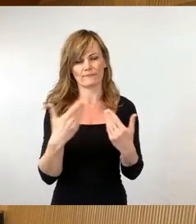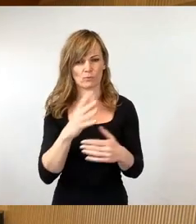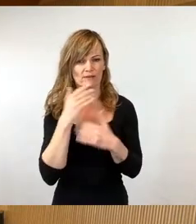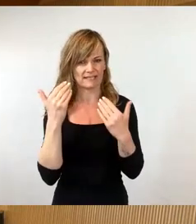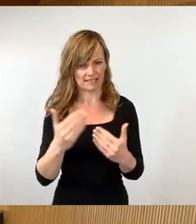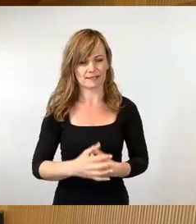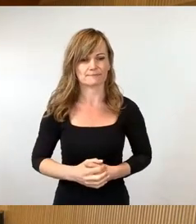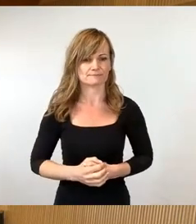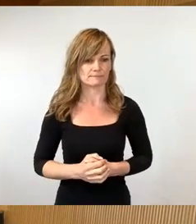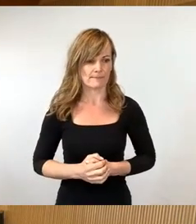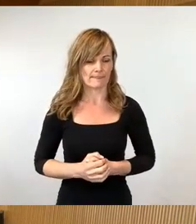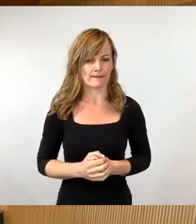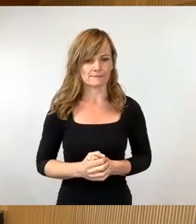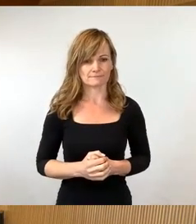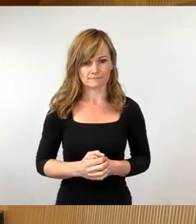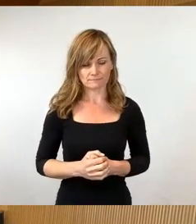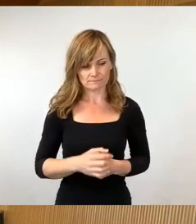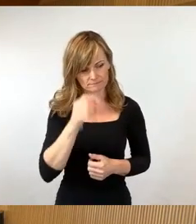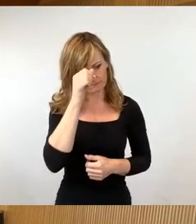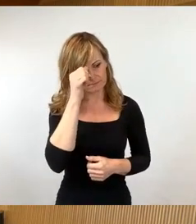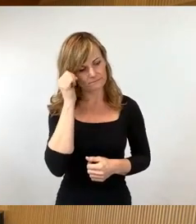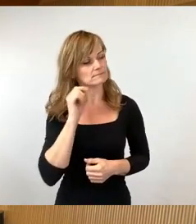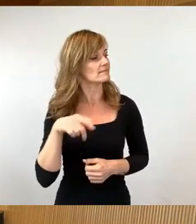Als Nächstes die FDP-Fraktion, Herr Marloni.